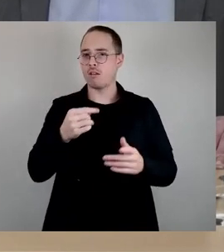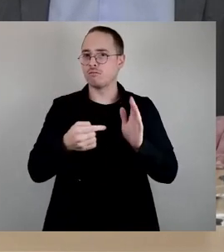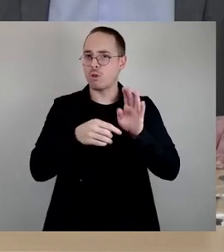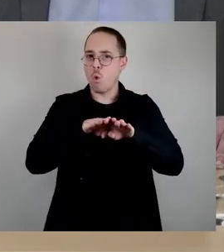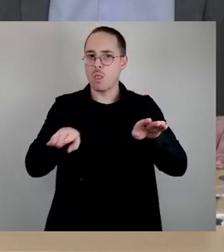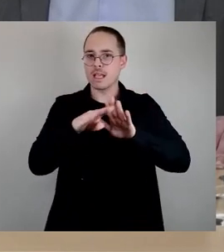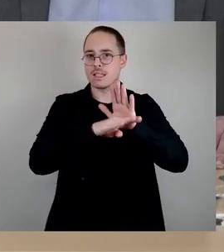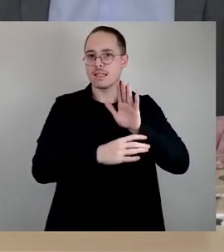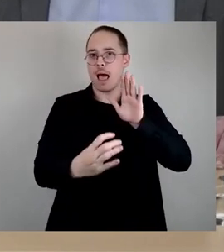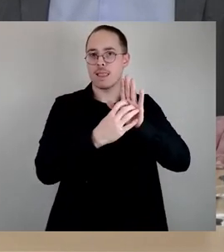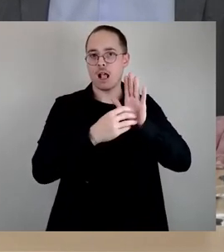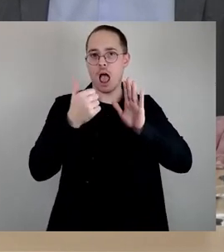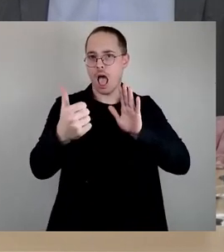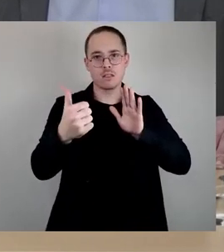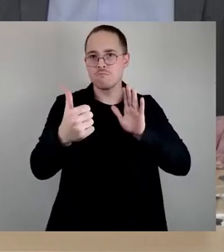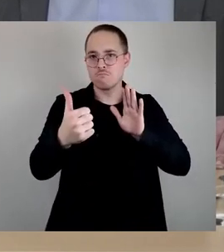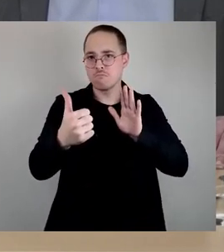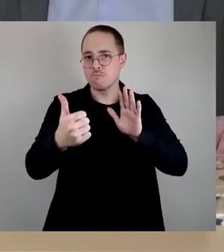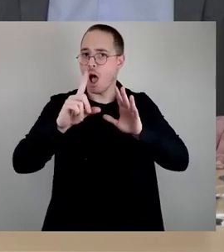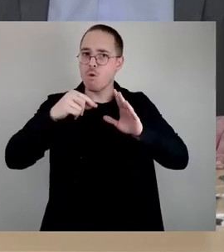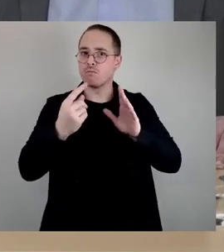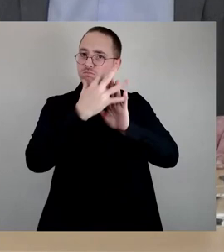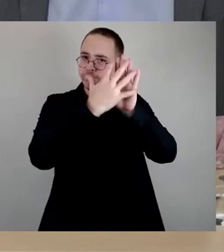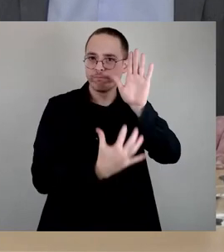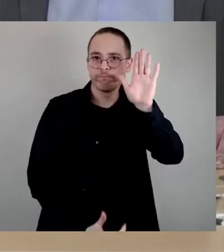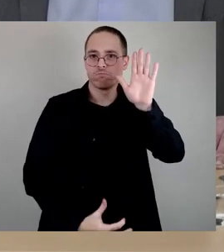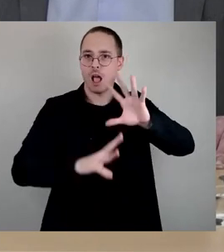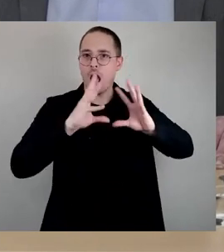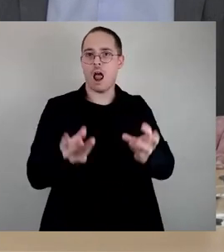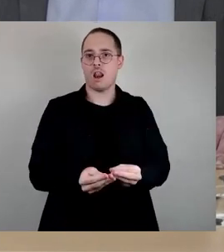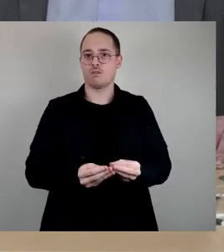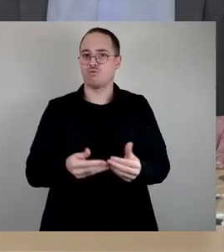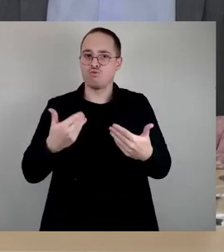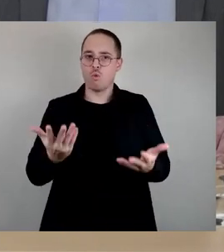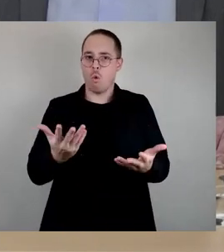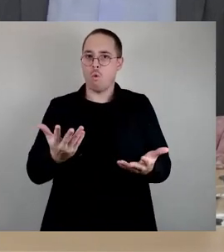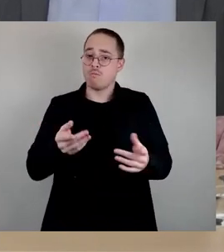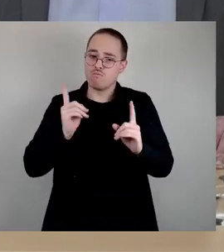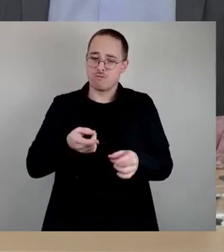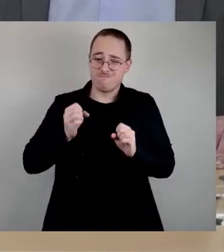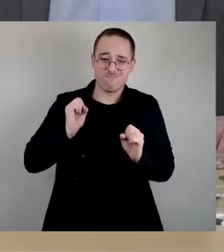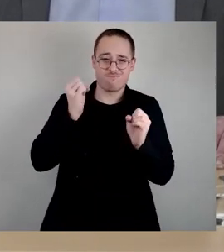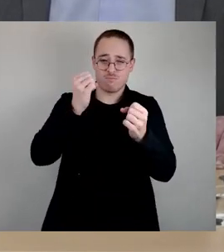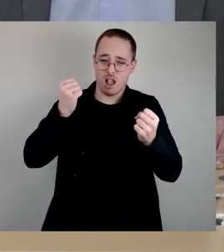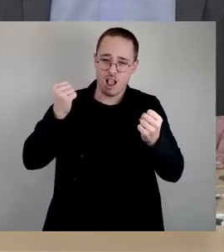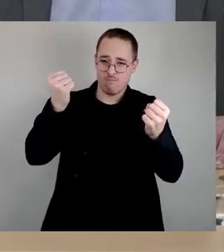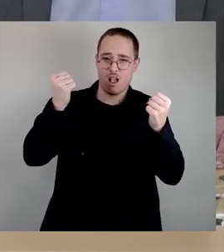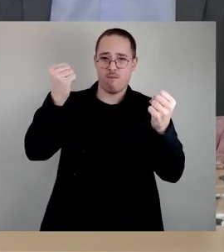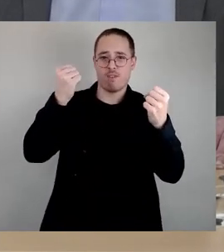Selbstverständlichkeit und kein Naturgesetz. Es muss erarbeitet, erhalten und verteidigt werden.